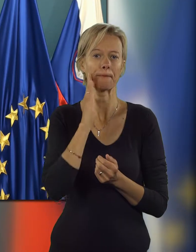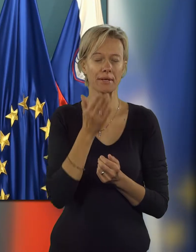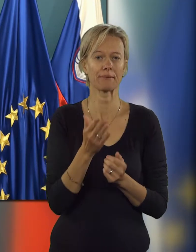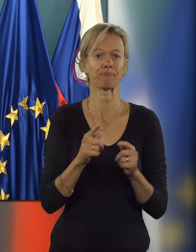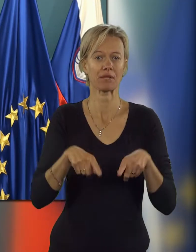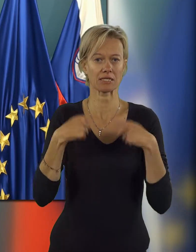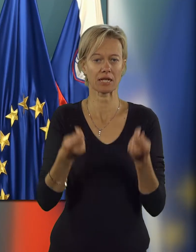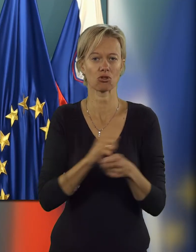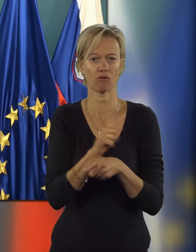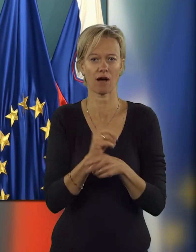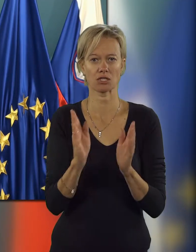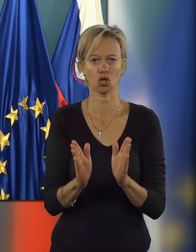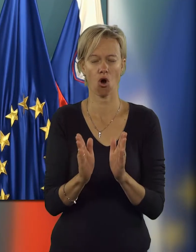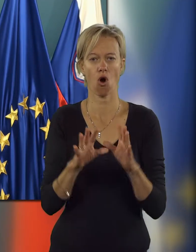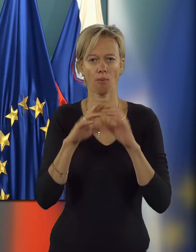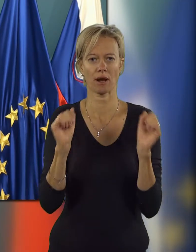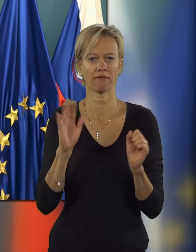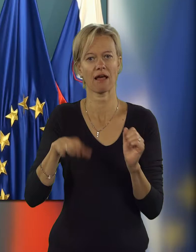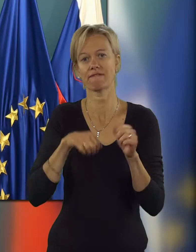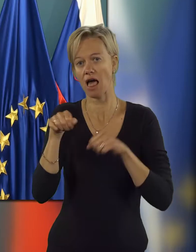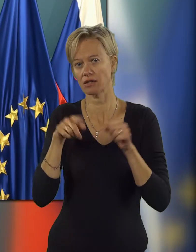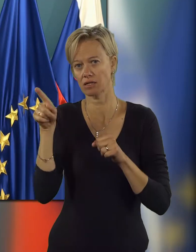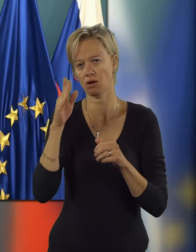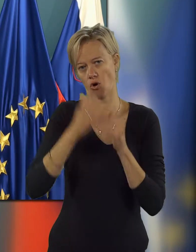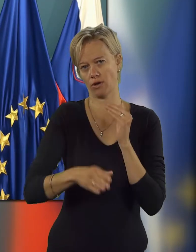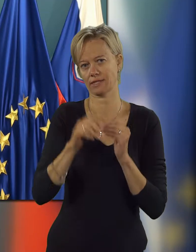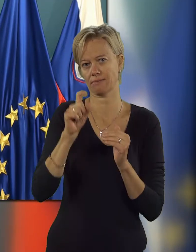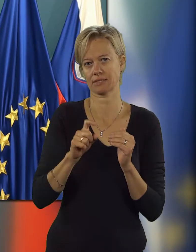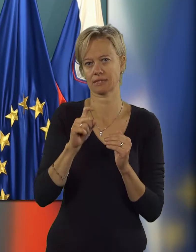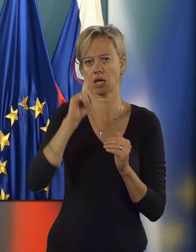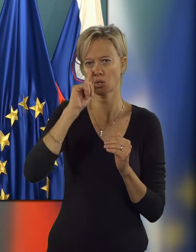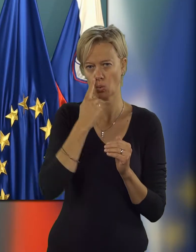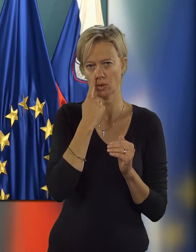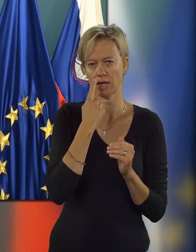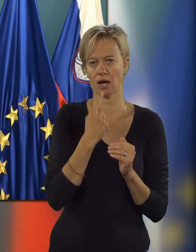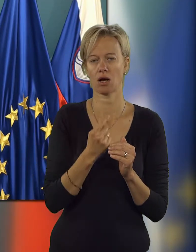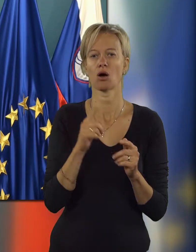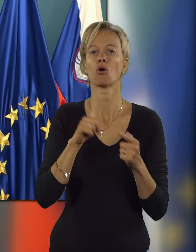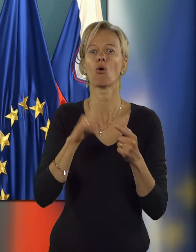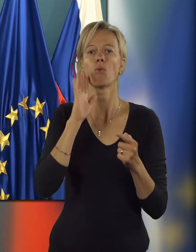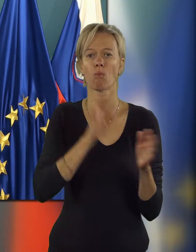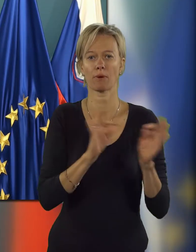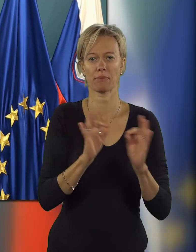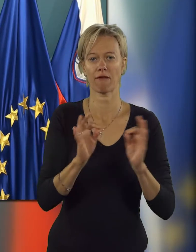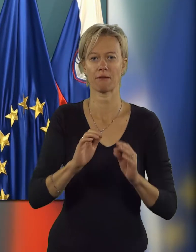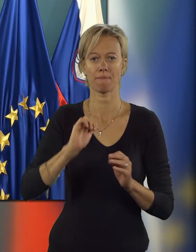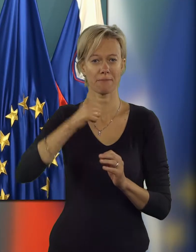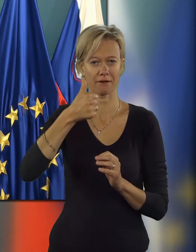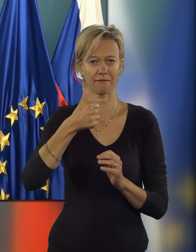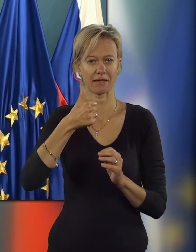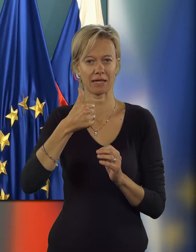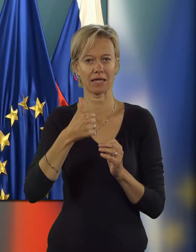nasledno fazo opravili na vladi konec meseca junija, ko bomo pripravili prvi